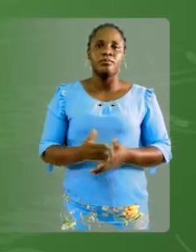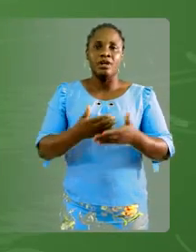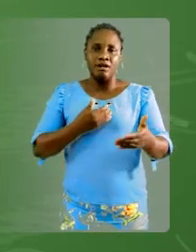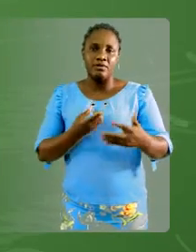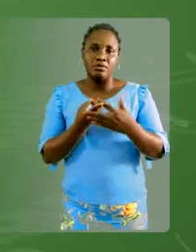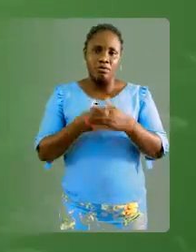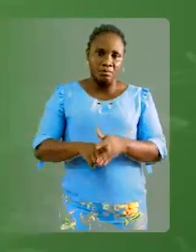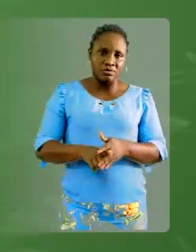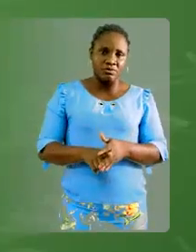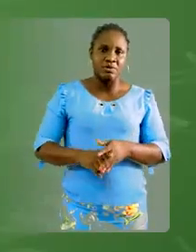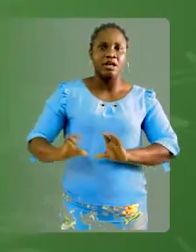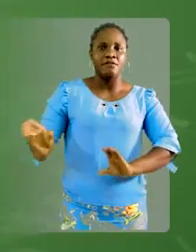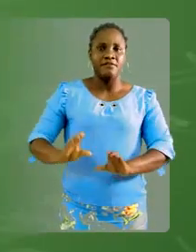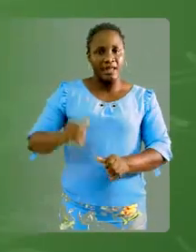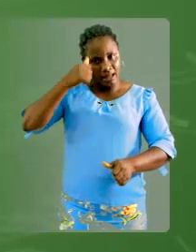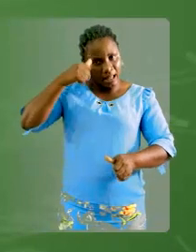avant de commencer, nous allons faire un petit rappel.